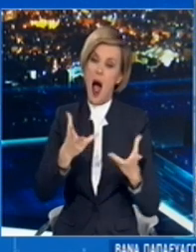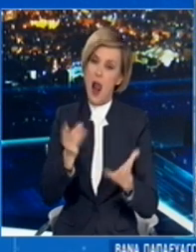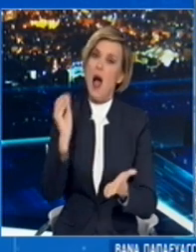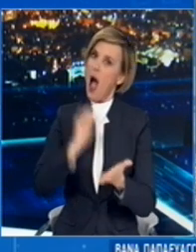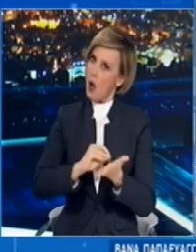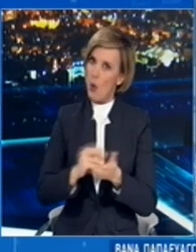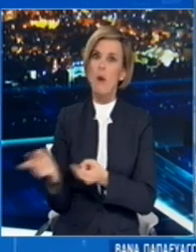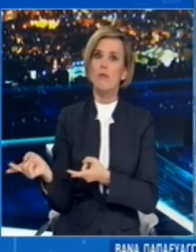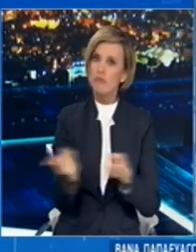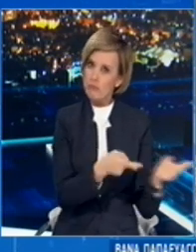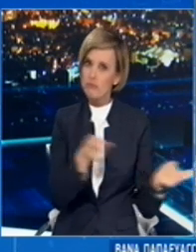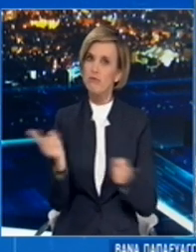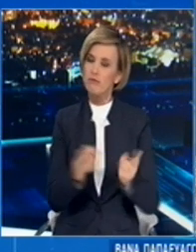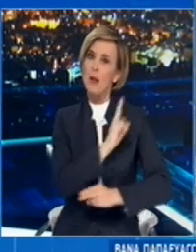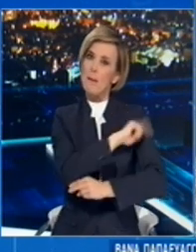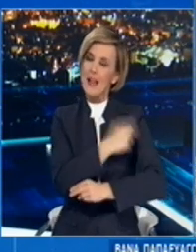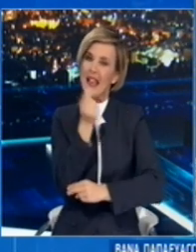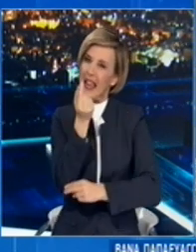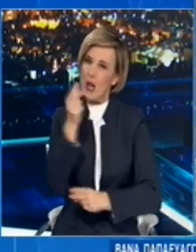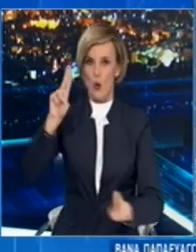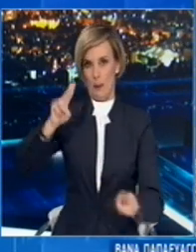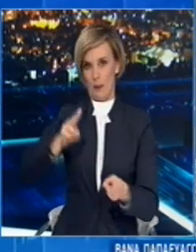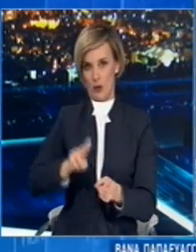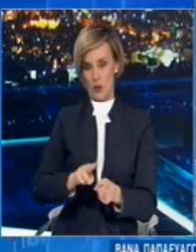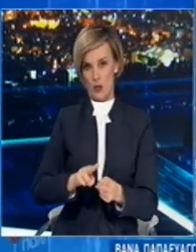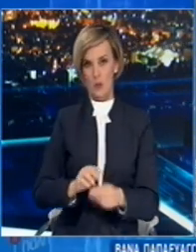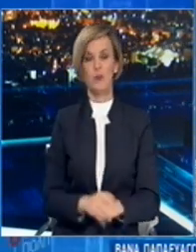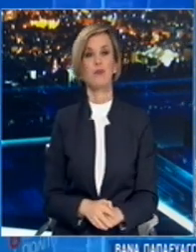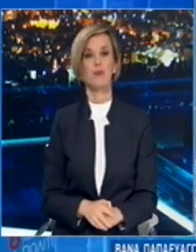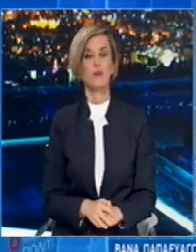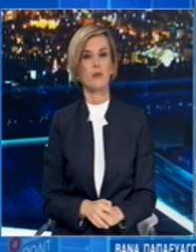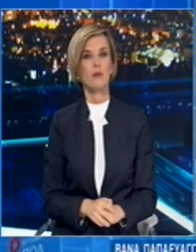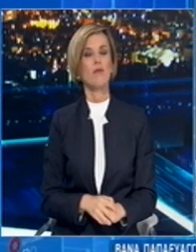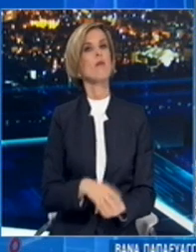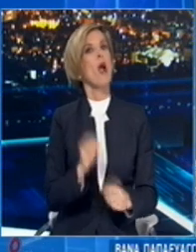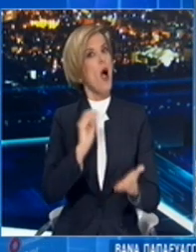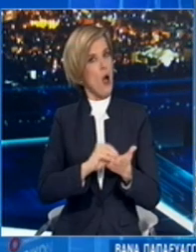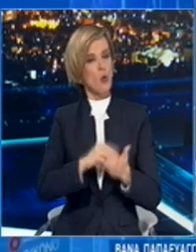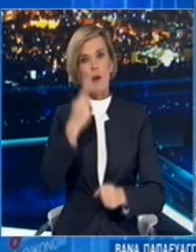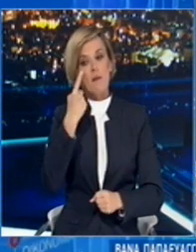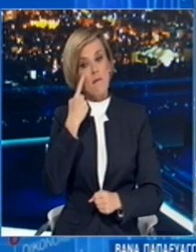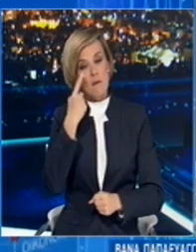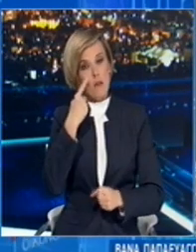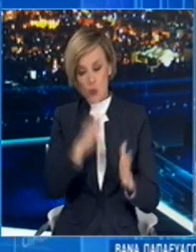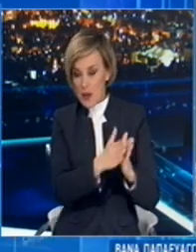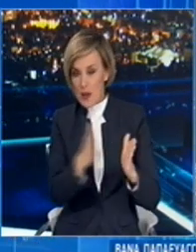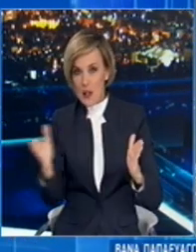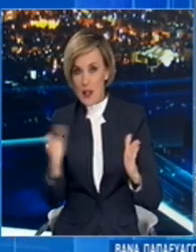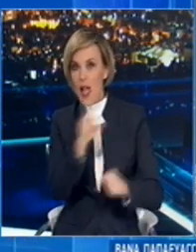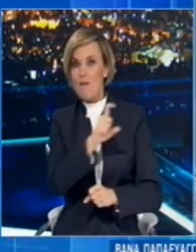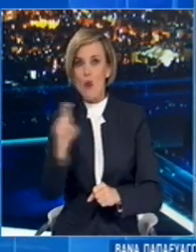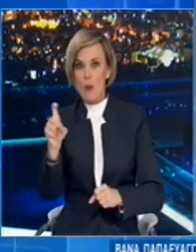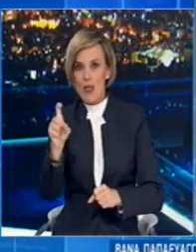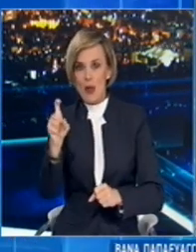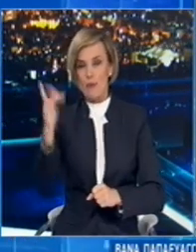νοσοκομεία. Παράλληλα όμως βλέπουμε τόσο στην περιοχή της Δυτικής Αττικής όσο και στην περιοχή της Κοζάνης